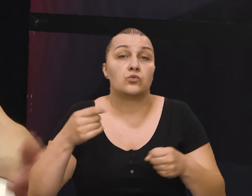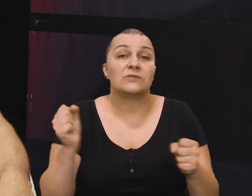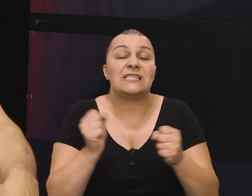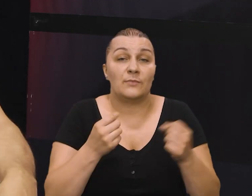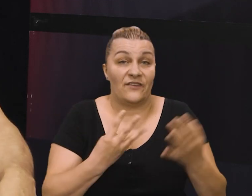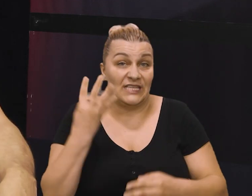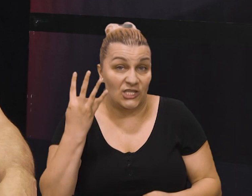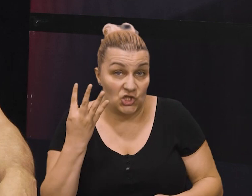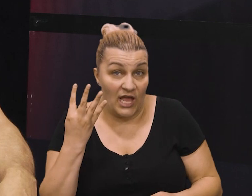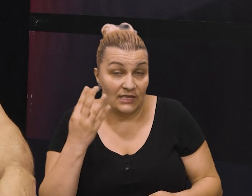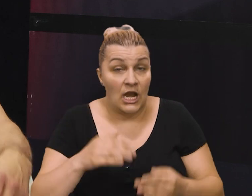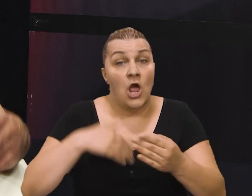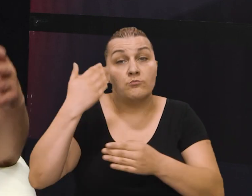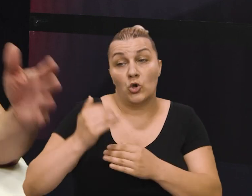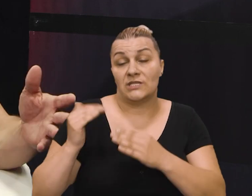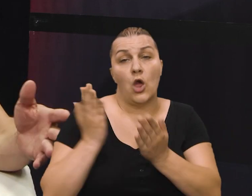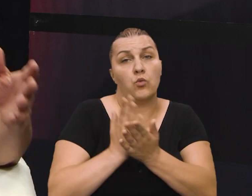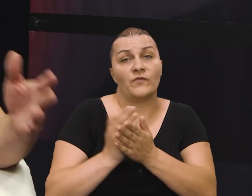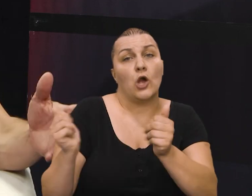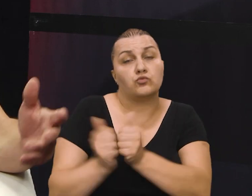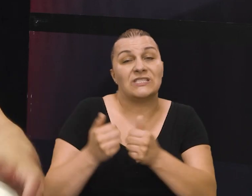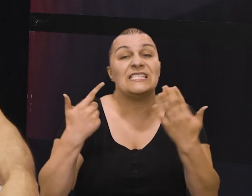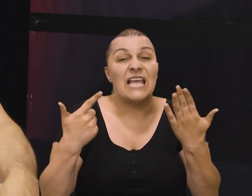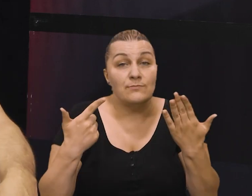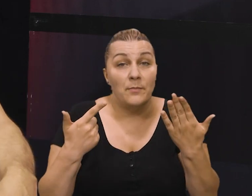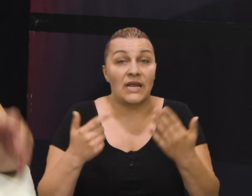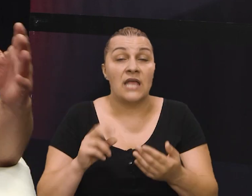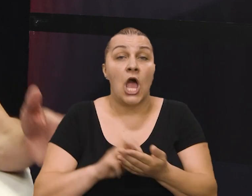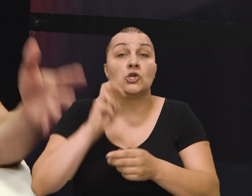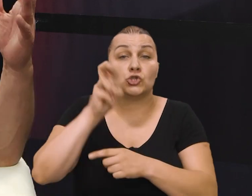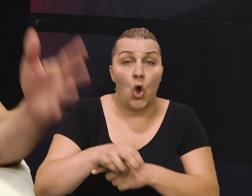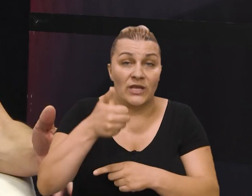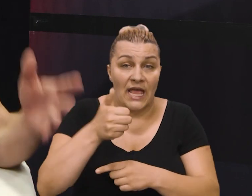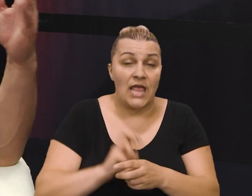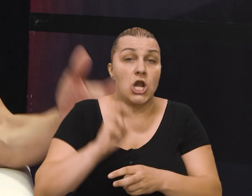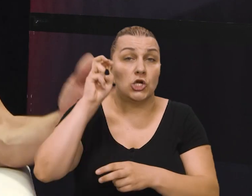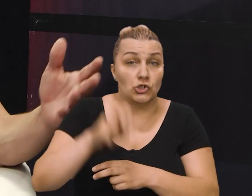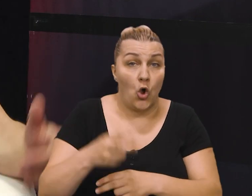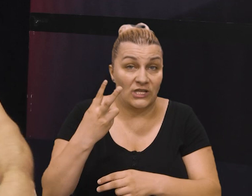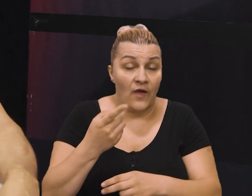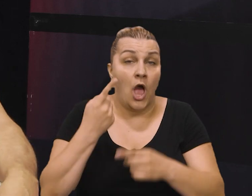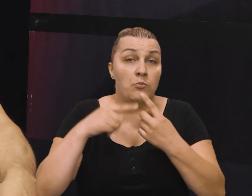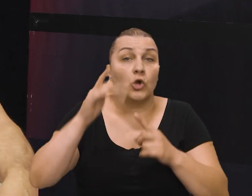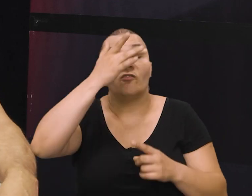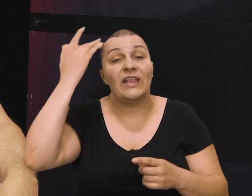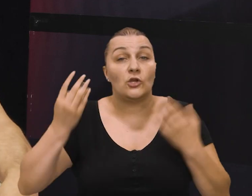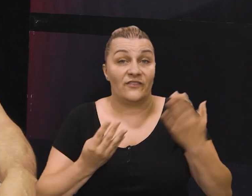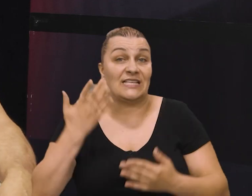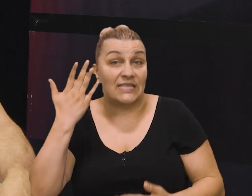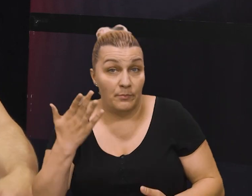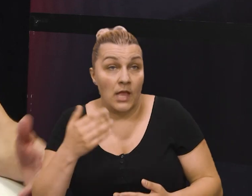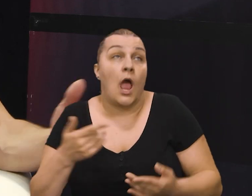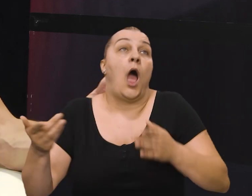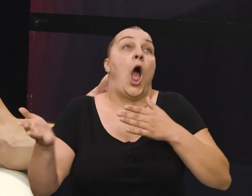u zimi 1994 poslije uvijek uzbog 4. 7. gariske brigade skok i 1 skok 2 osobito u ljetu 1995